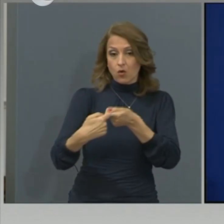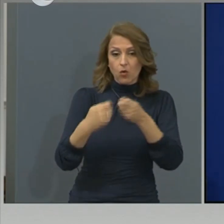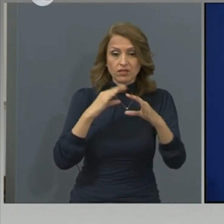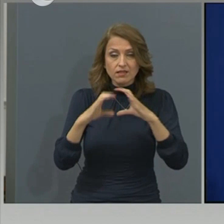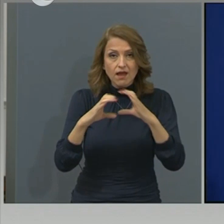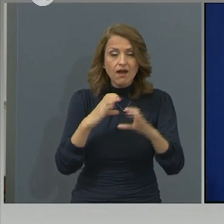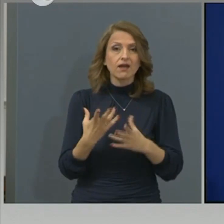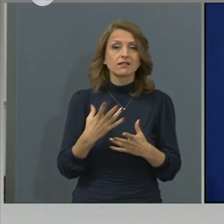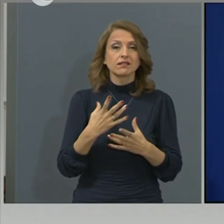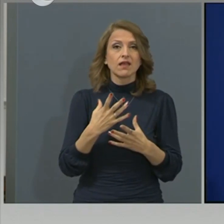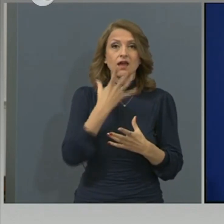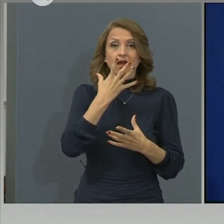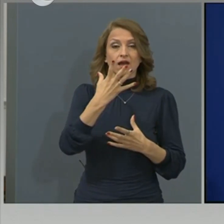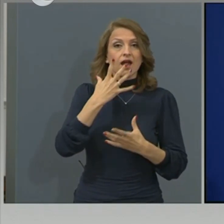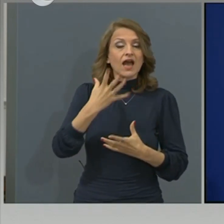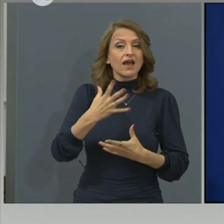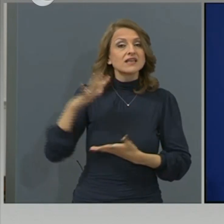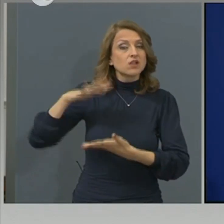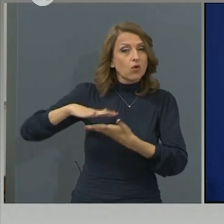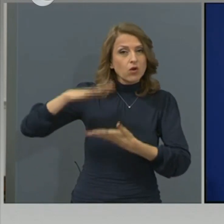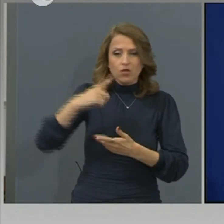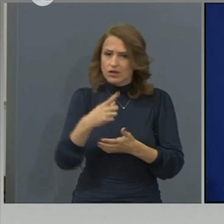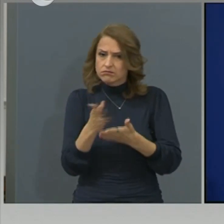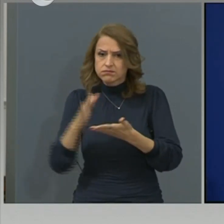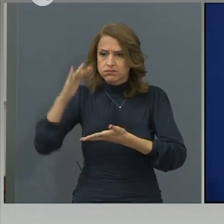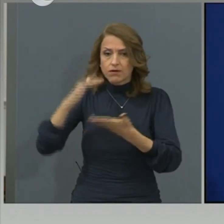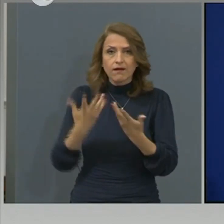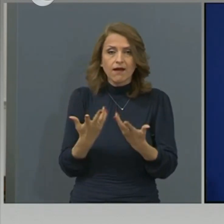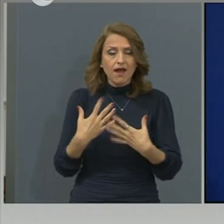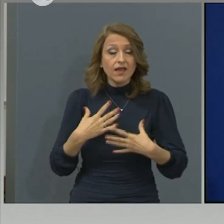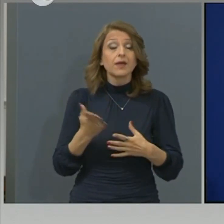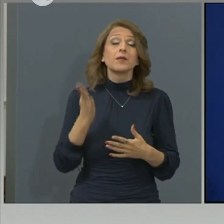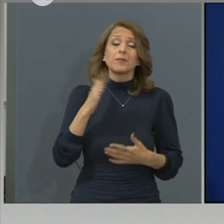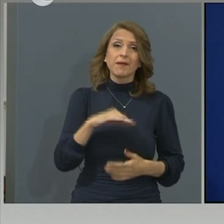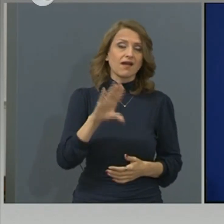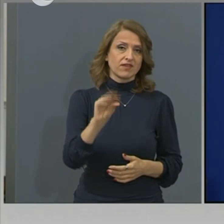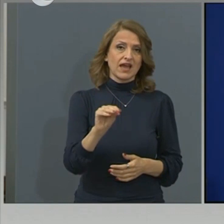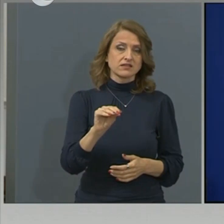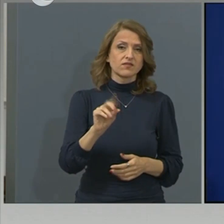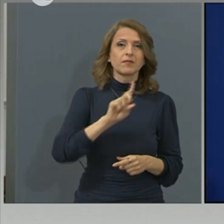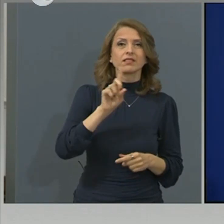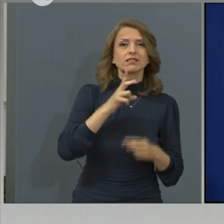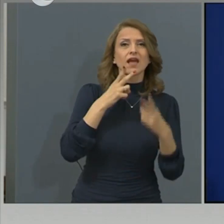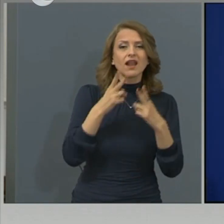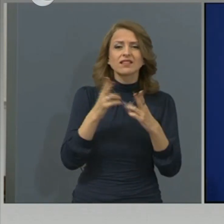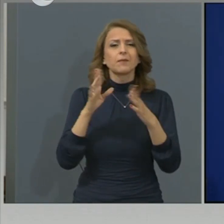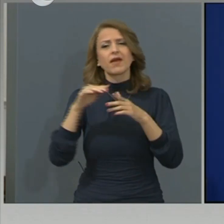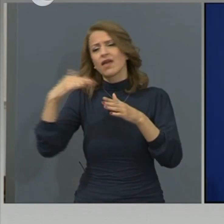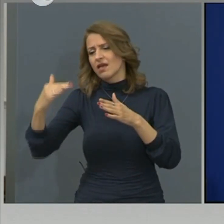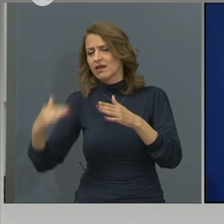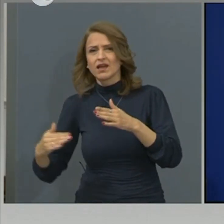сатурацията на кислорода и парциалното налягане на кислорода. Пак казвам, не гледаме гайдлайните, гледаме конкретни